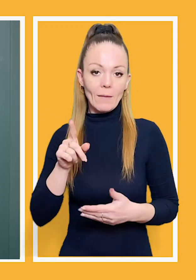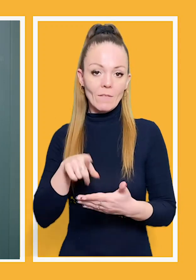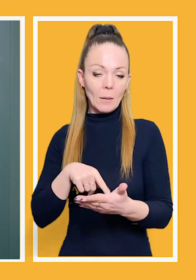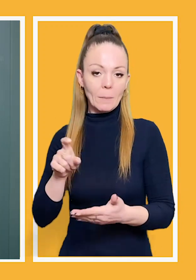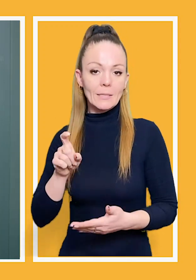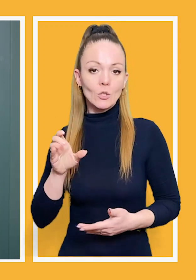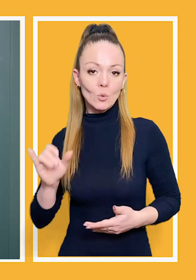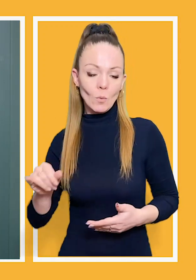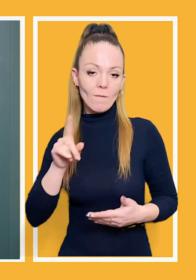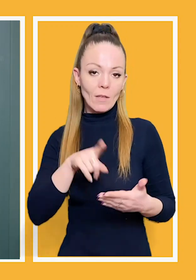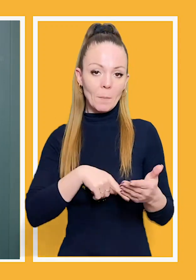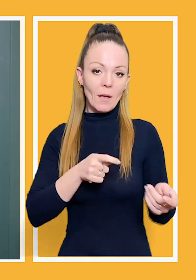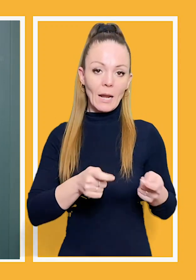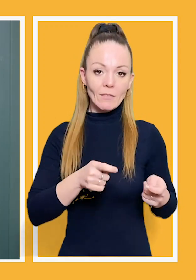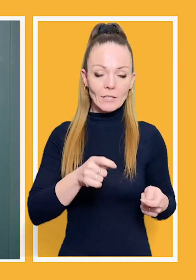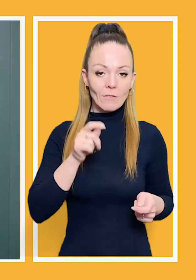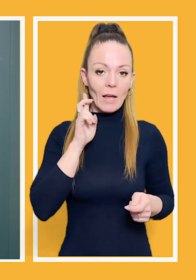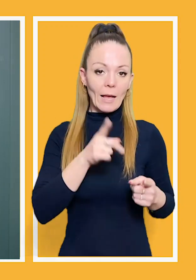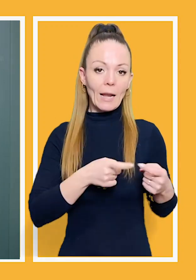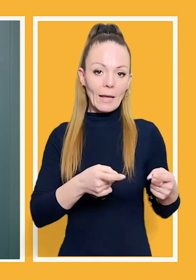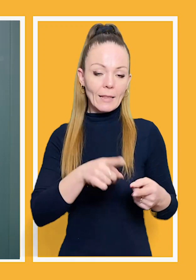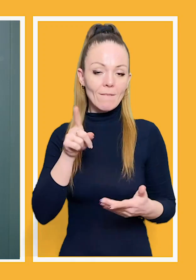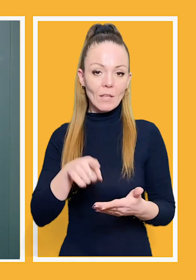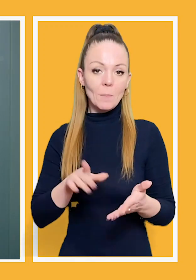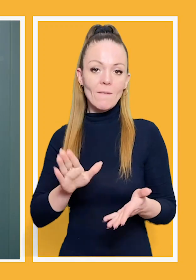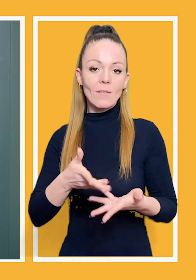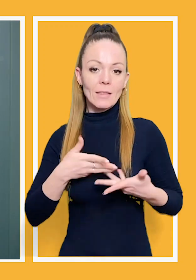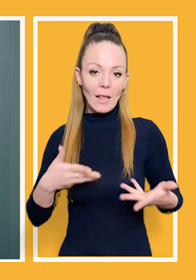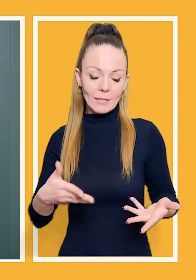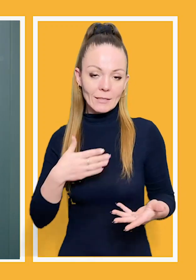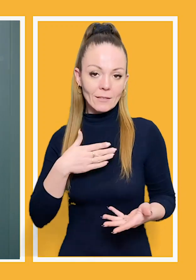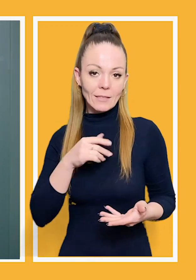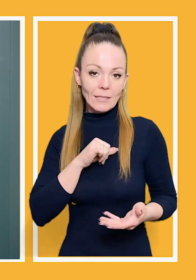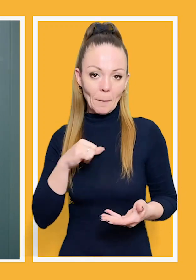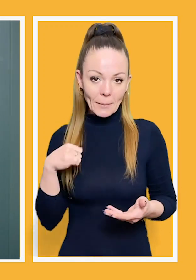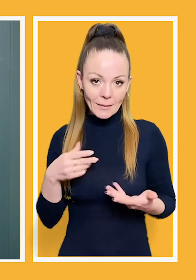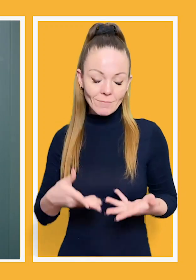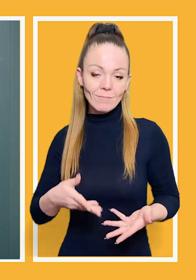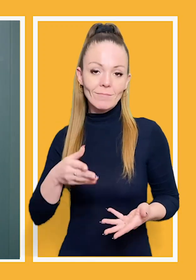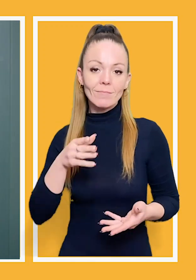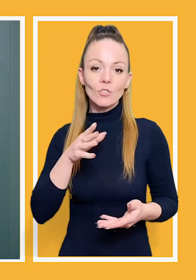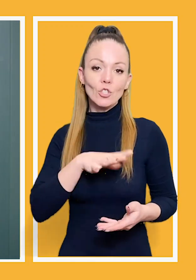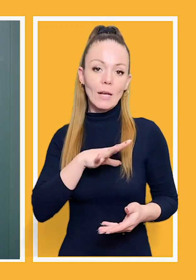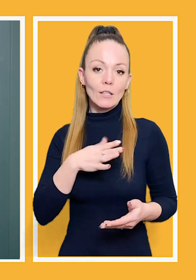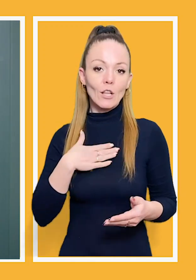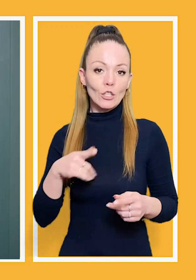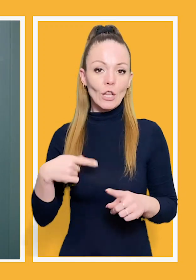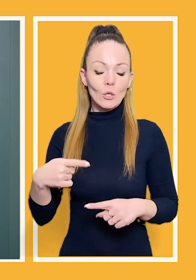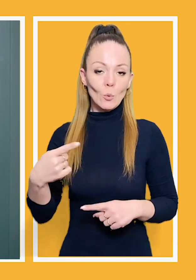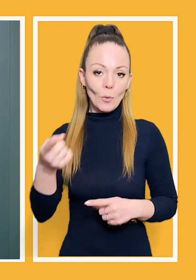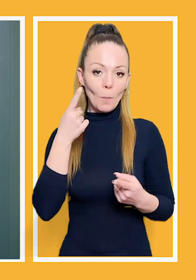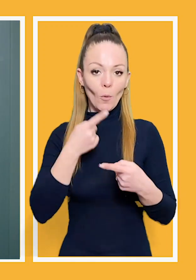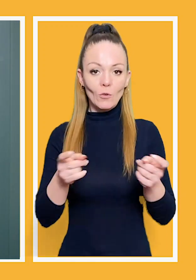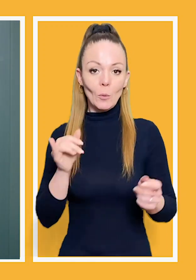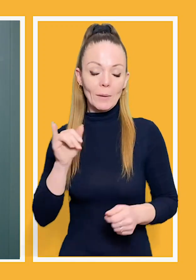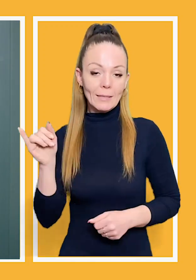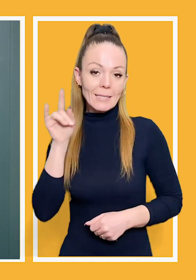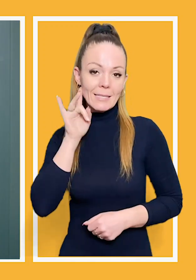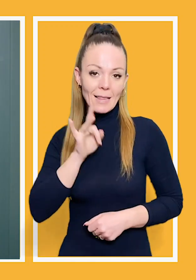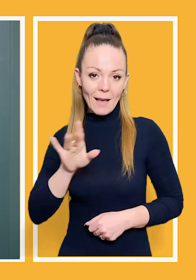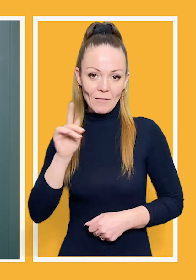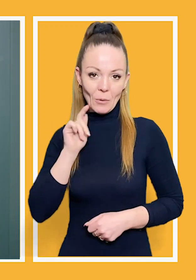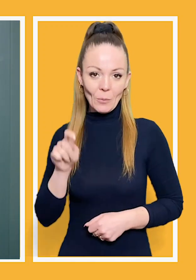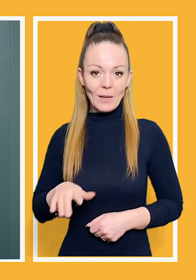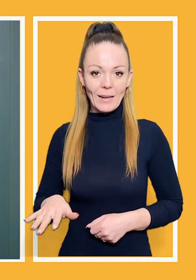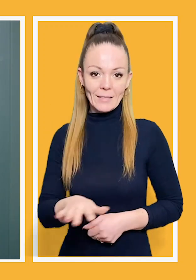офіційну сводку Генерального штабу. Віримо в ЗСУ, віримо в керівництво країни, віримо в нас самих. Чекайте наших наступних